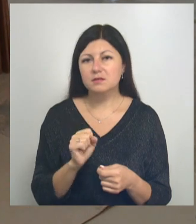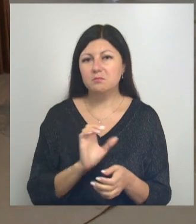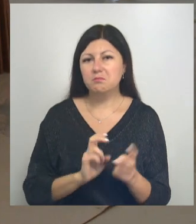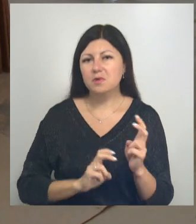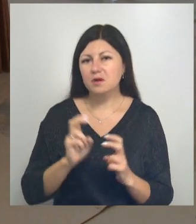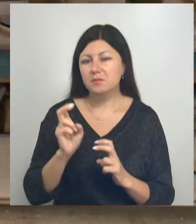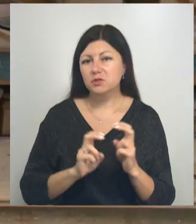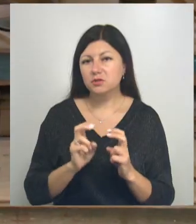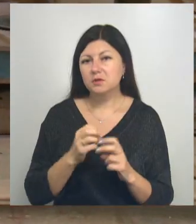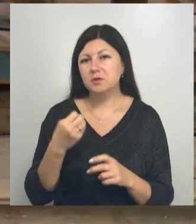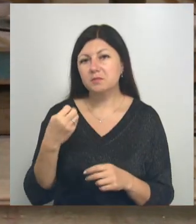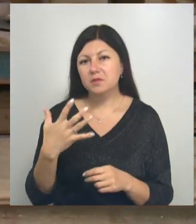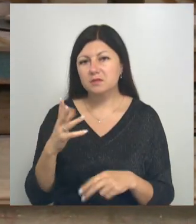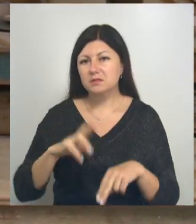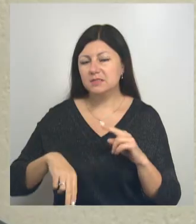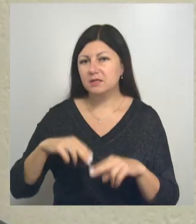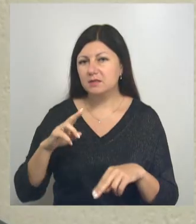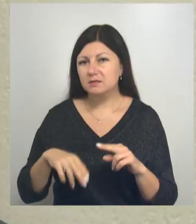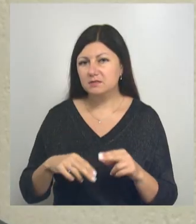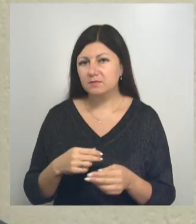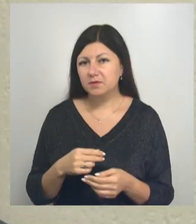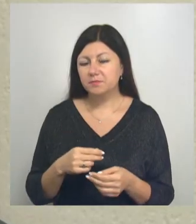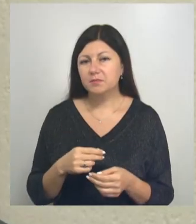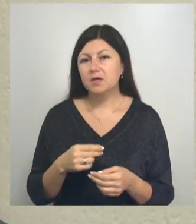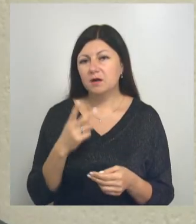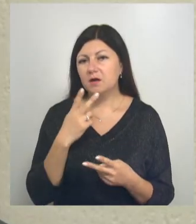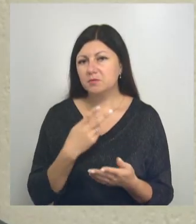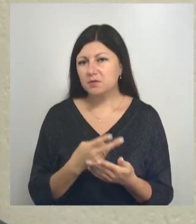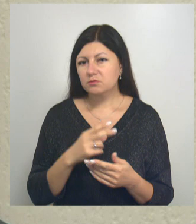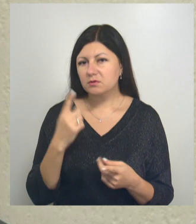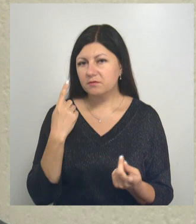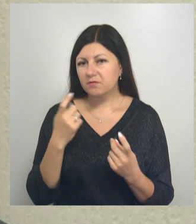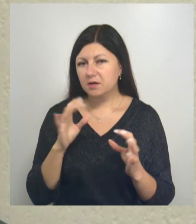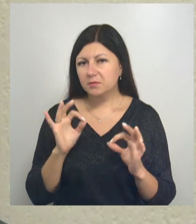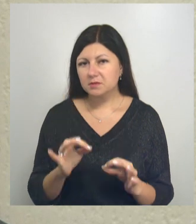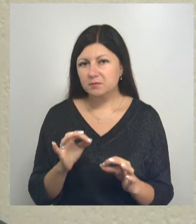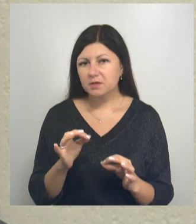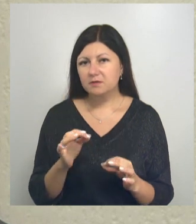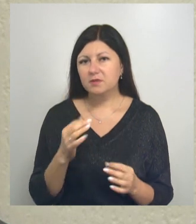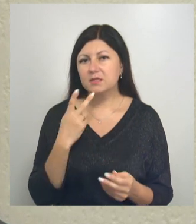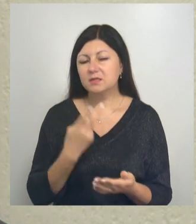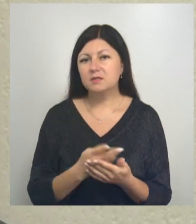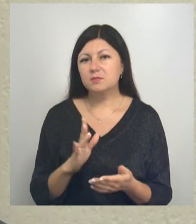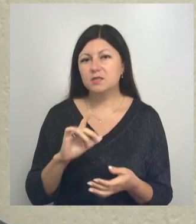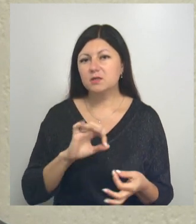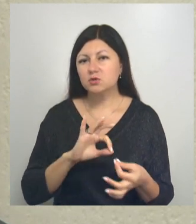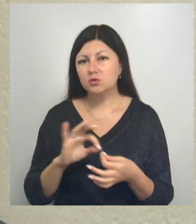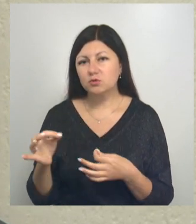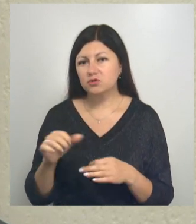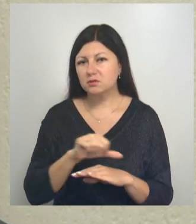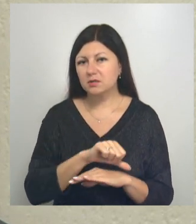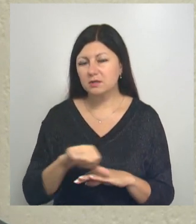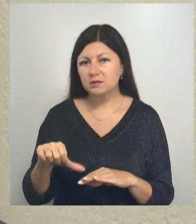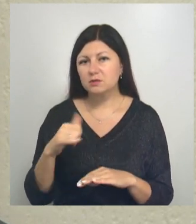промышленностью и 15% строительством. Абсолютно объективная информация. Несмотря на сложность на границе,